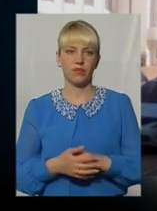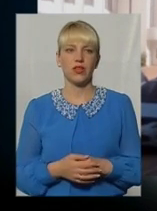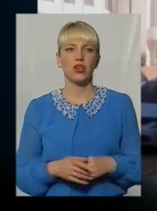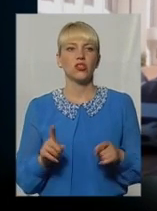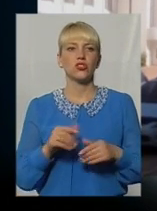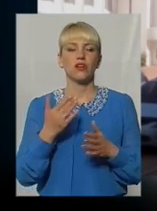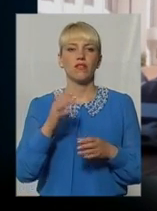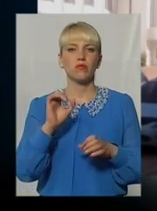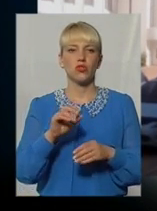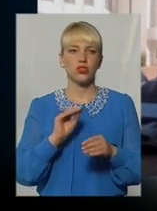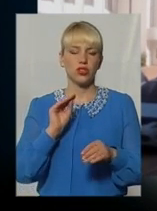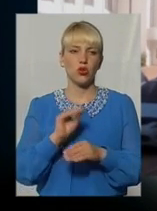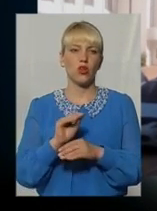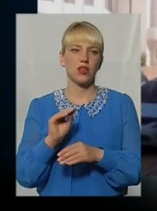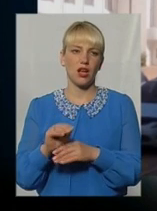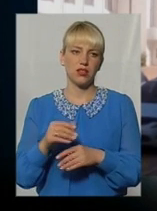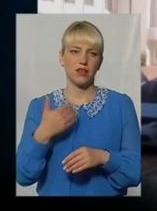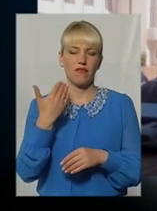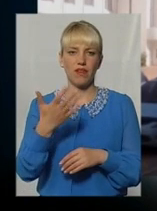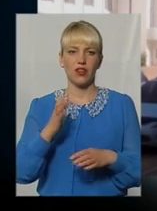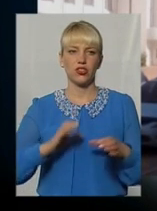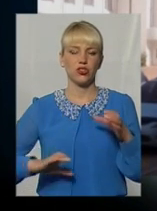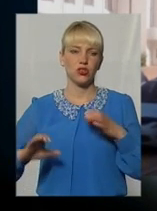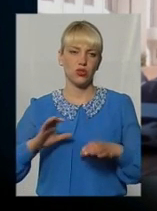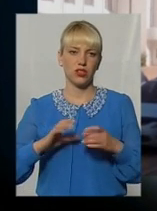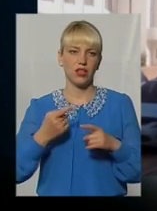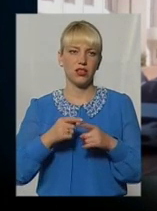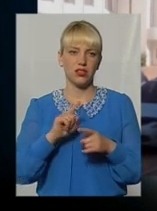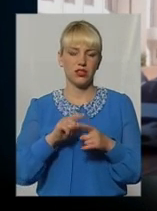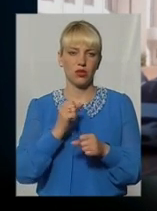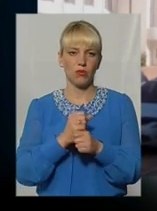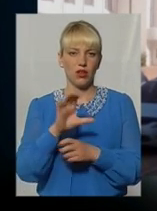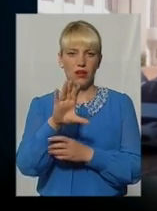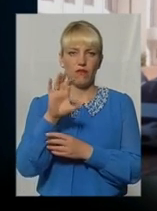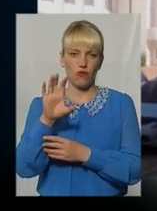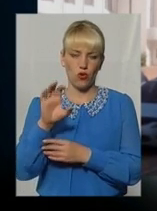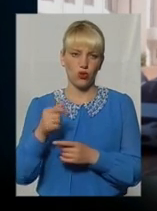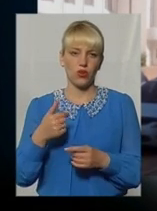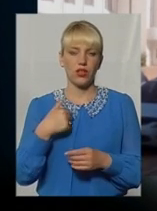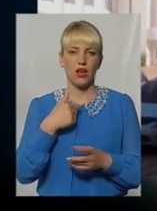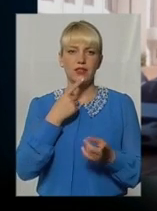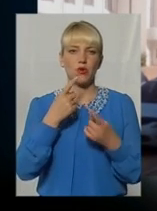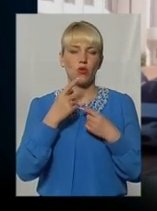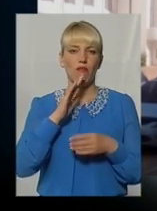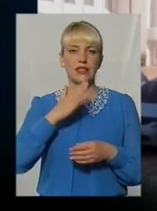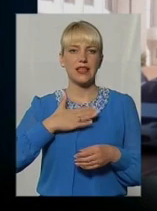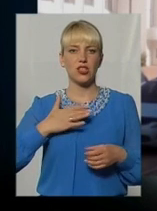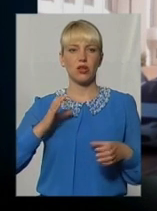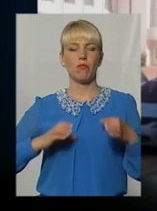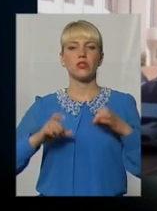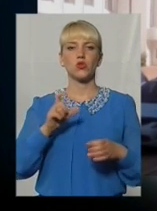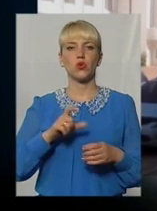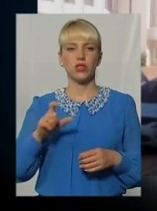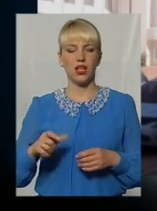що ви можете додати? Власне, ваші студенти робили знімки, так? З цього приводу я якраз спілкувалася з студентами, вони теж